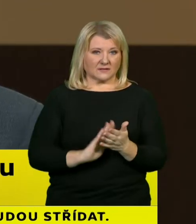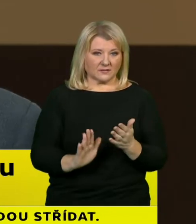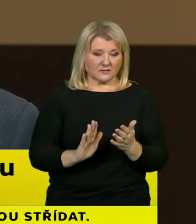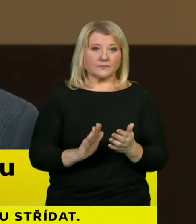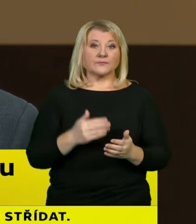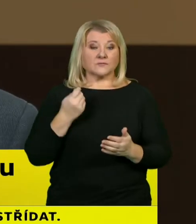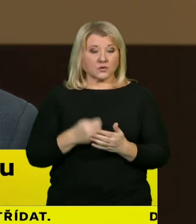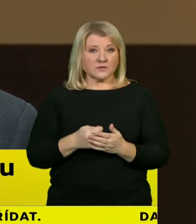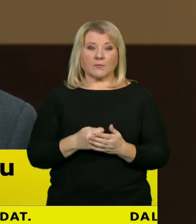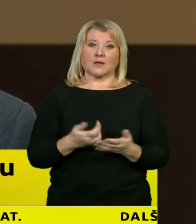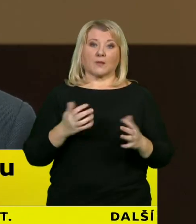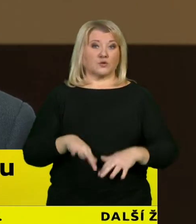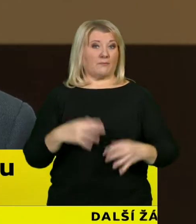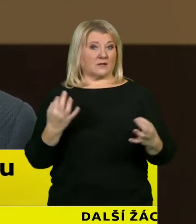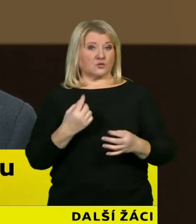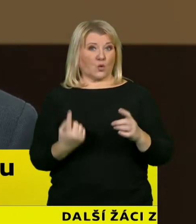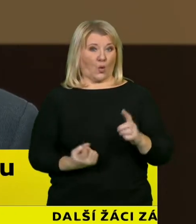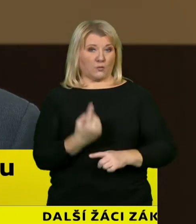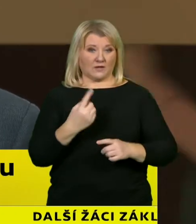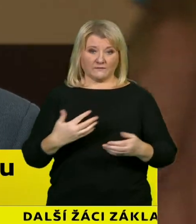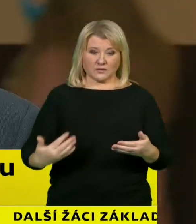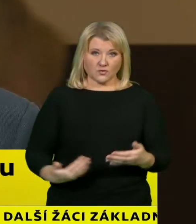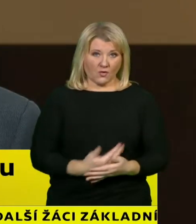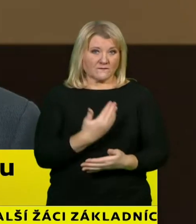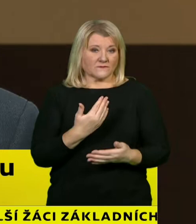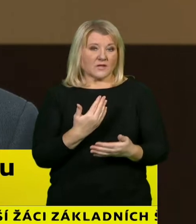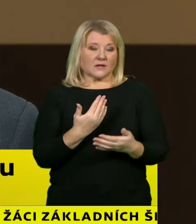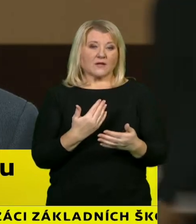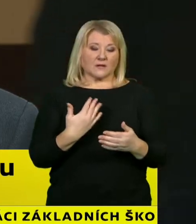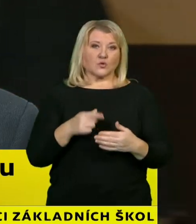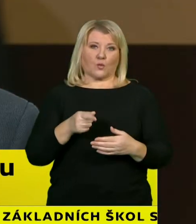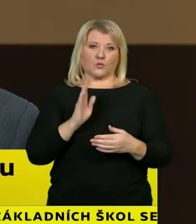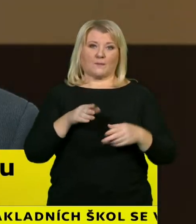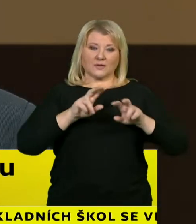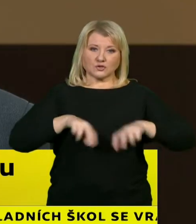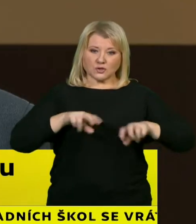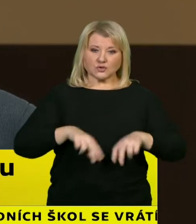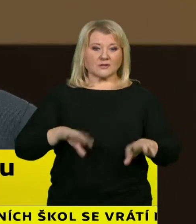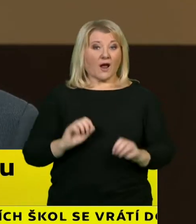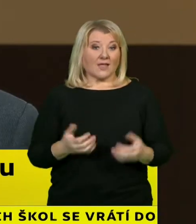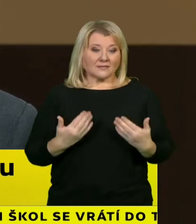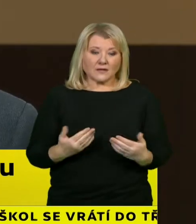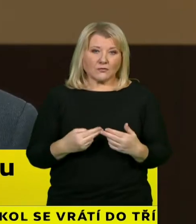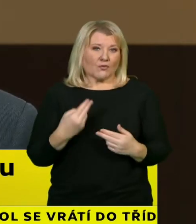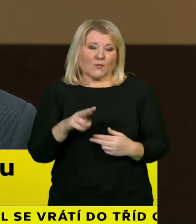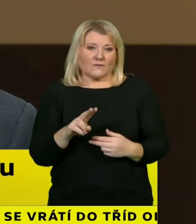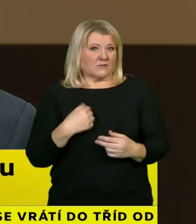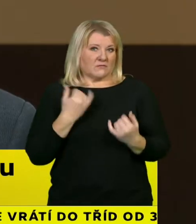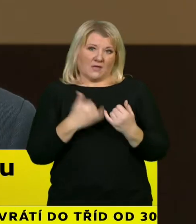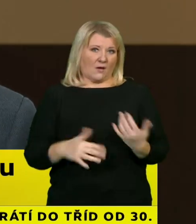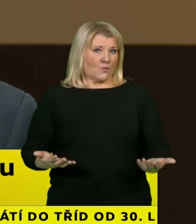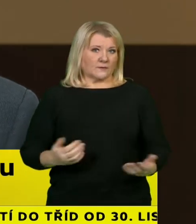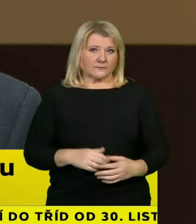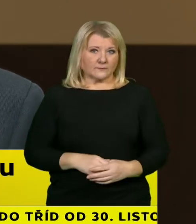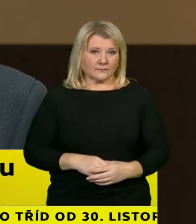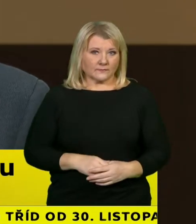nového, a určitě se toho objeví i mnoho nového, se tím budeme zabývat, ale nyní vám na tuto otázku neumím odpovědět. Dobře,